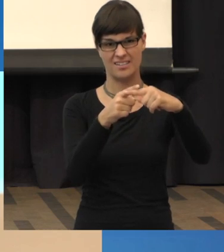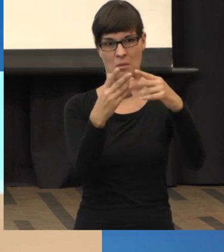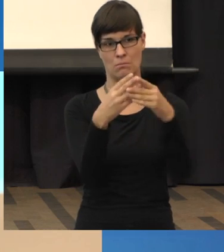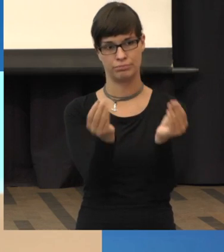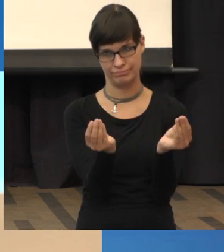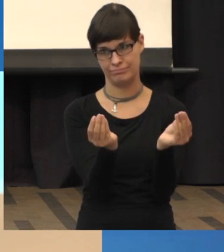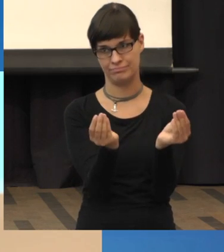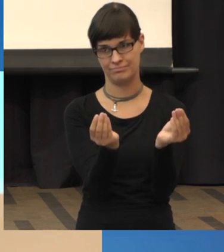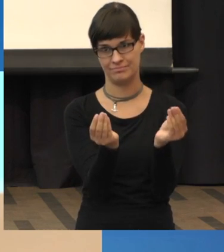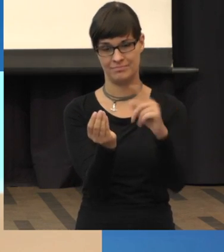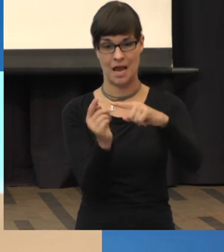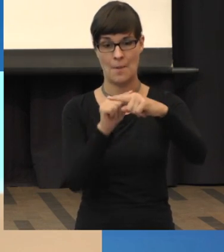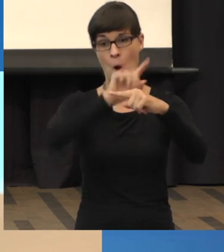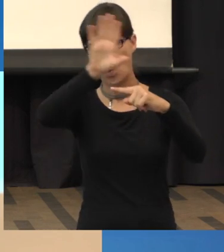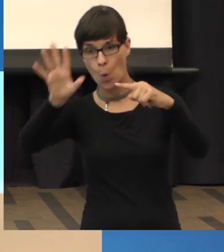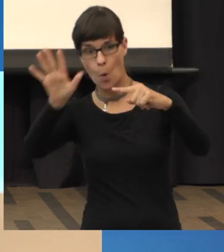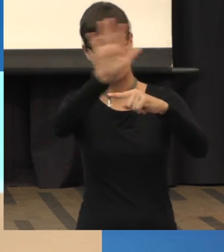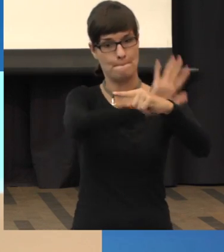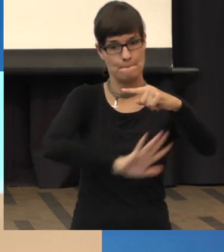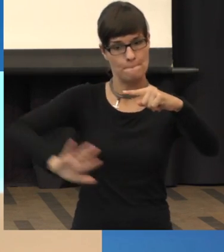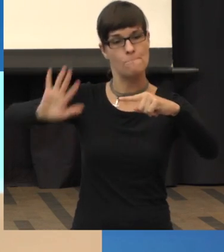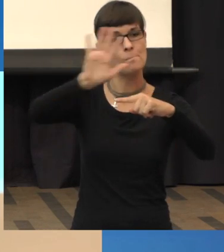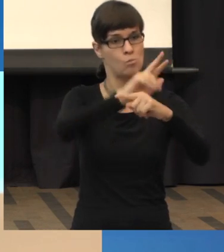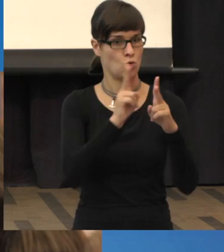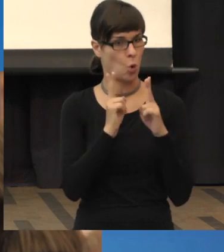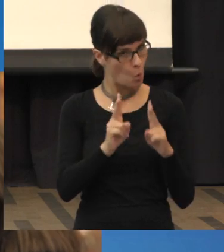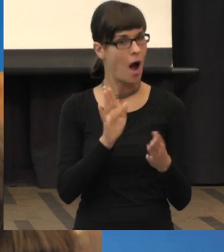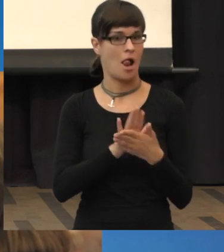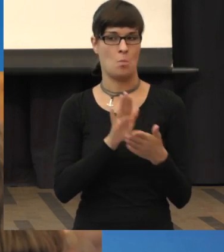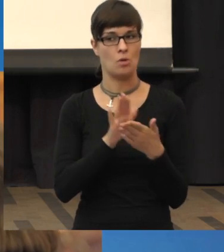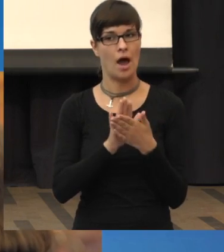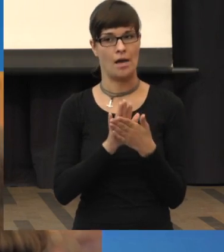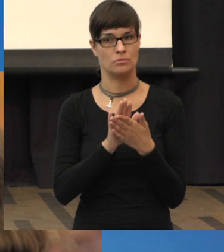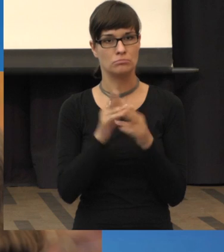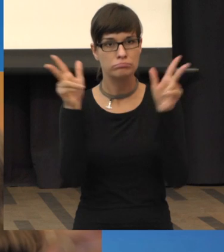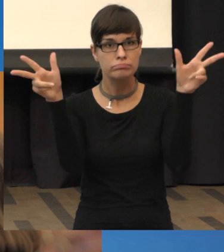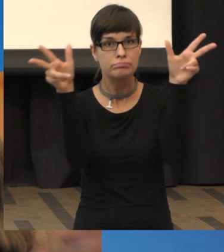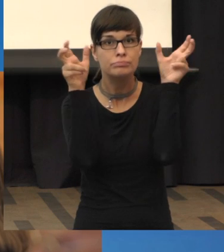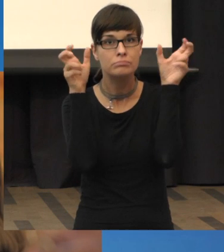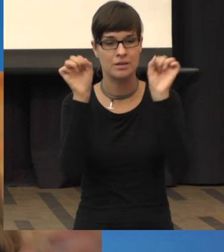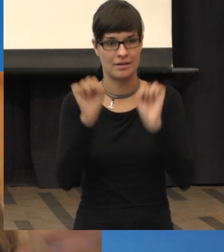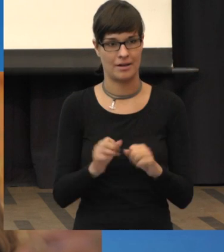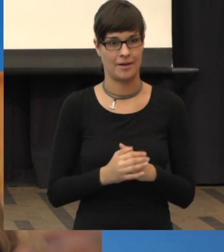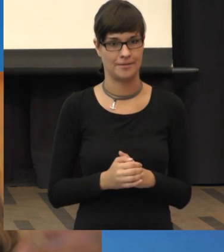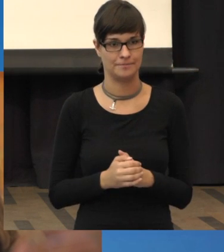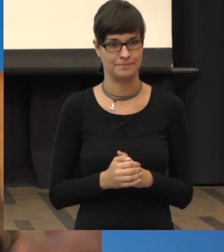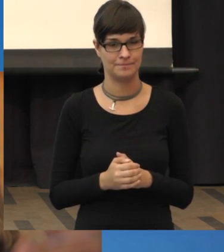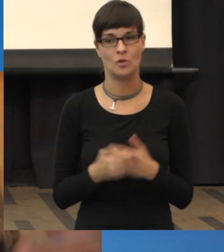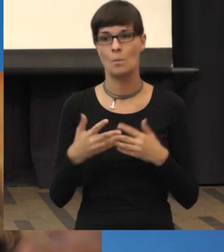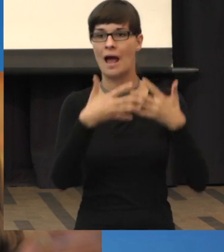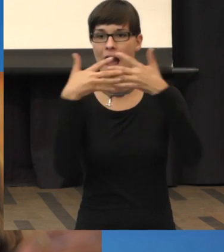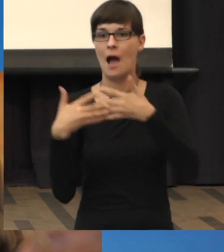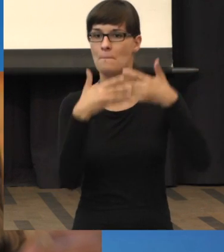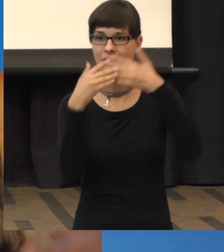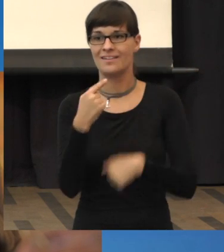je nachdem, wie breit das jetzt nun die Veränderungen sind, bleibt es in der Regel erhalten. Die Amerikaner haben ja diese beiden Begriffen Reading Vision und